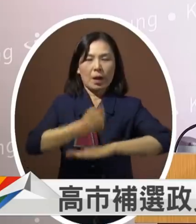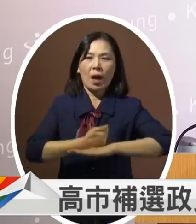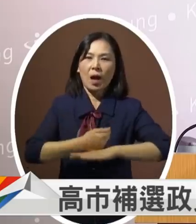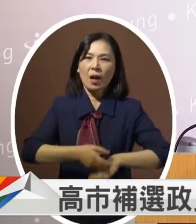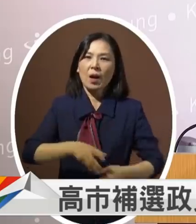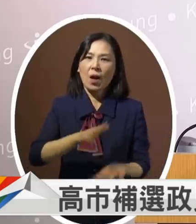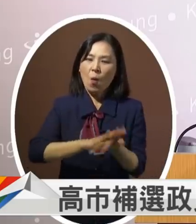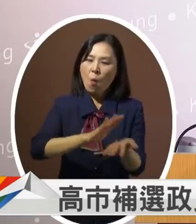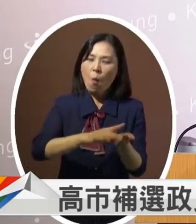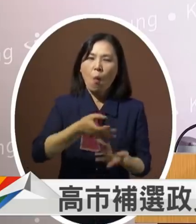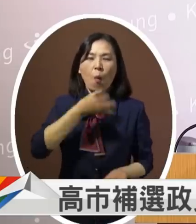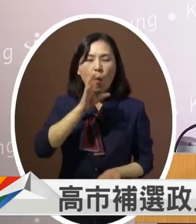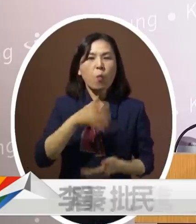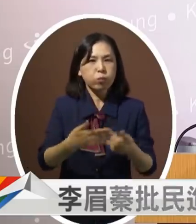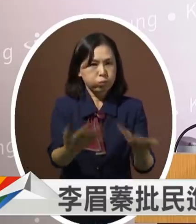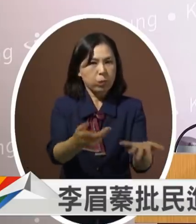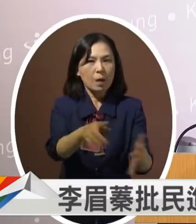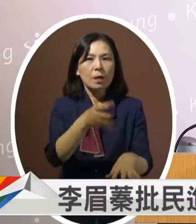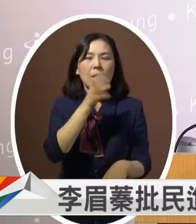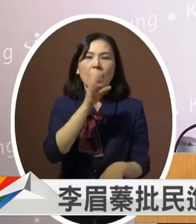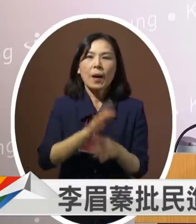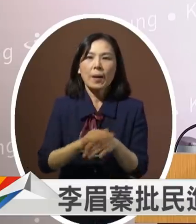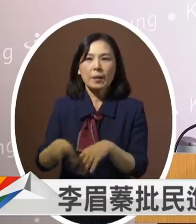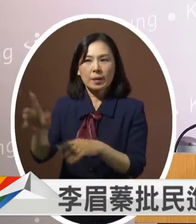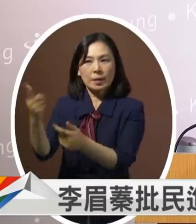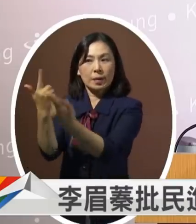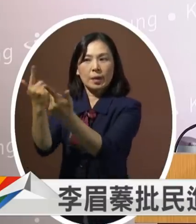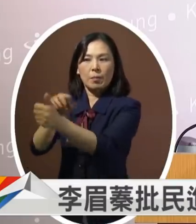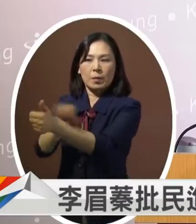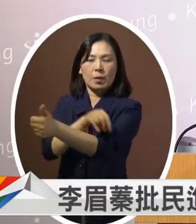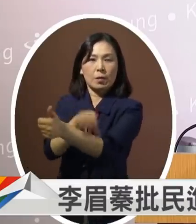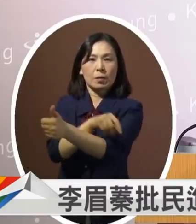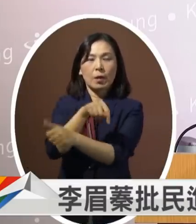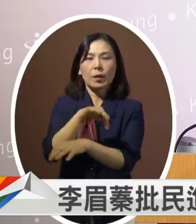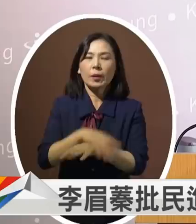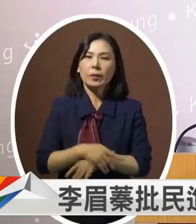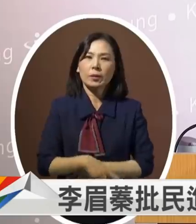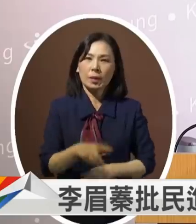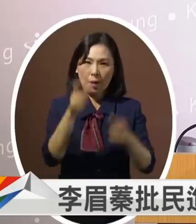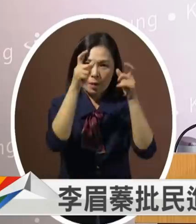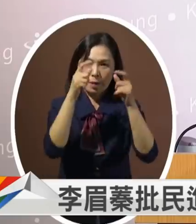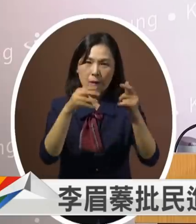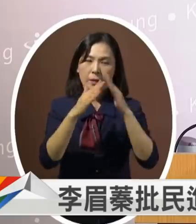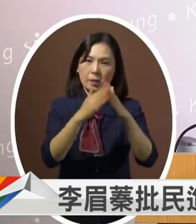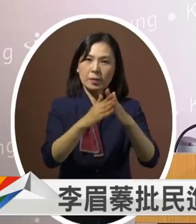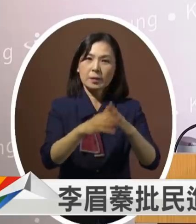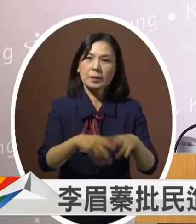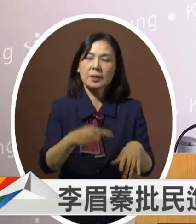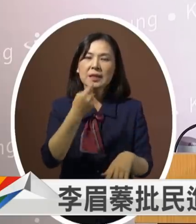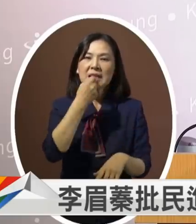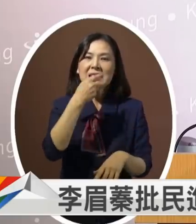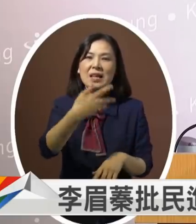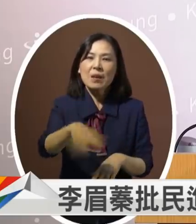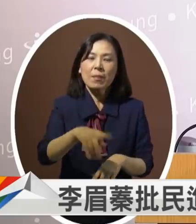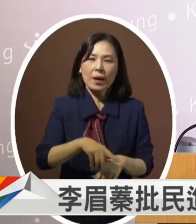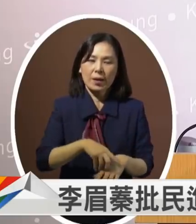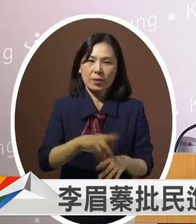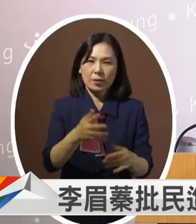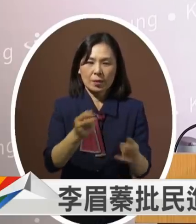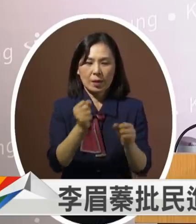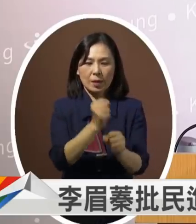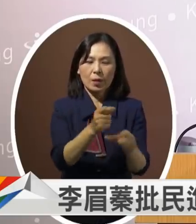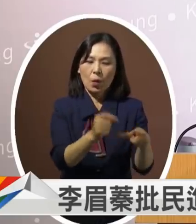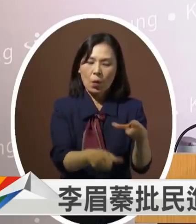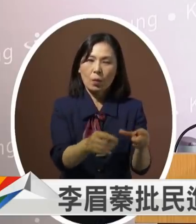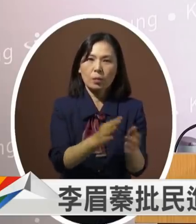水专家小组并比照台北市的做法成立高雄市自来水事业处加速管线态患提高